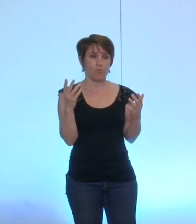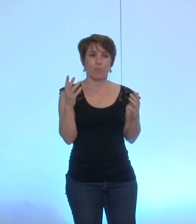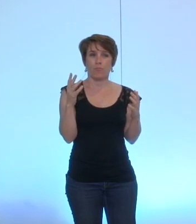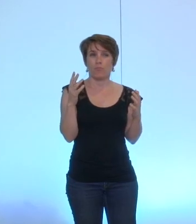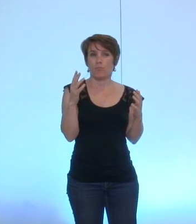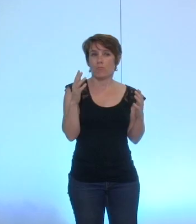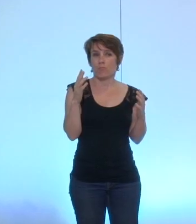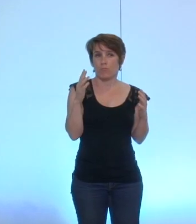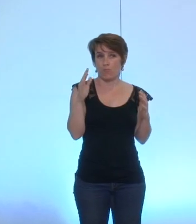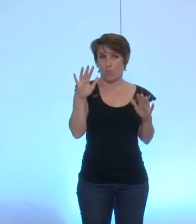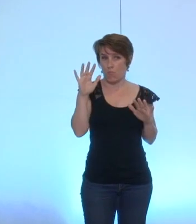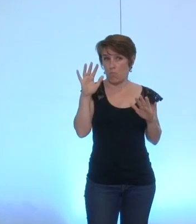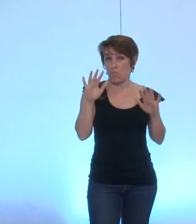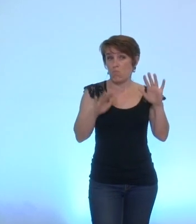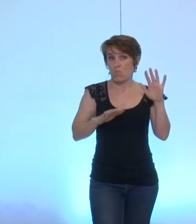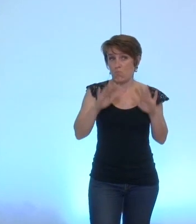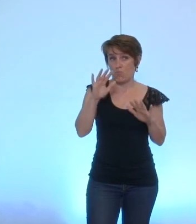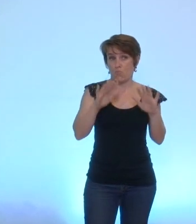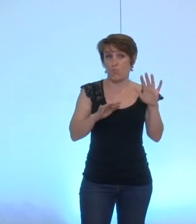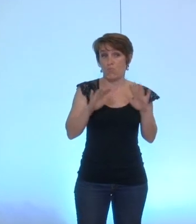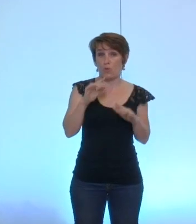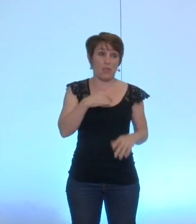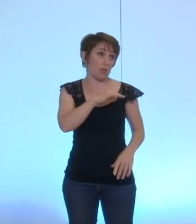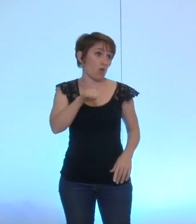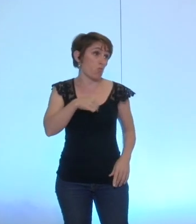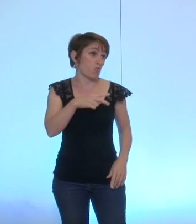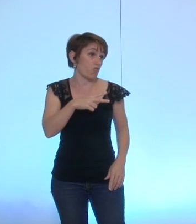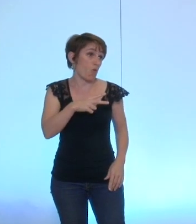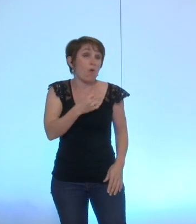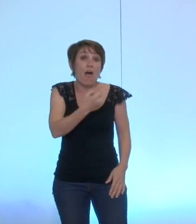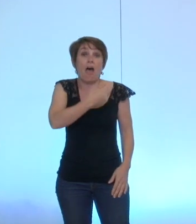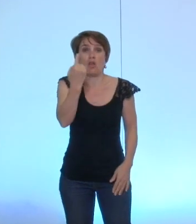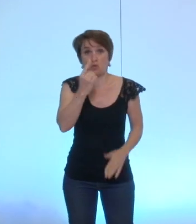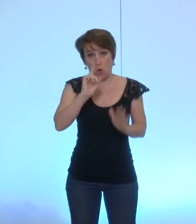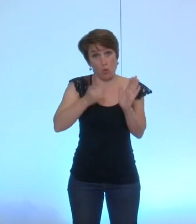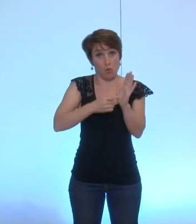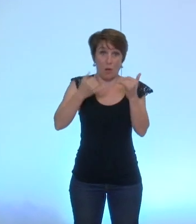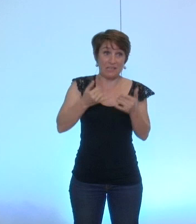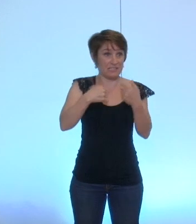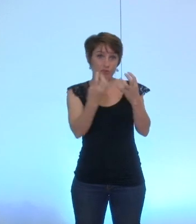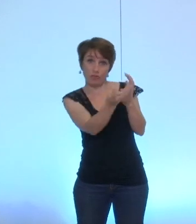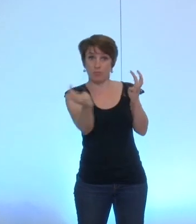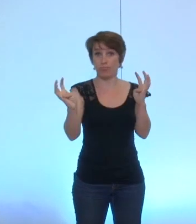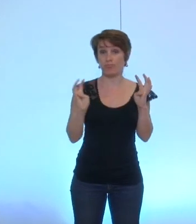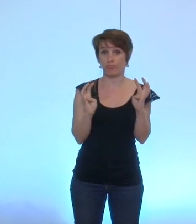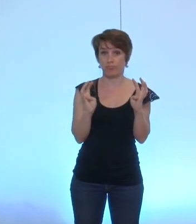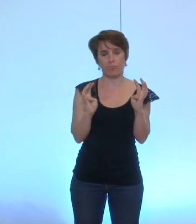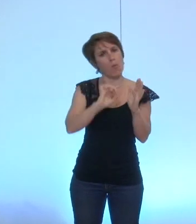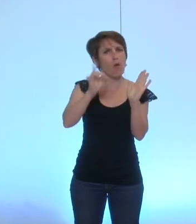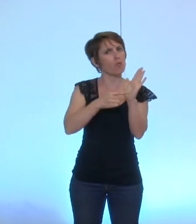le seul droit dont nous disposons dans l'assemblée c'est un droit d'ailleurs